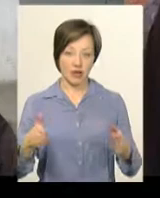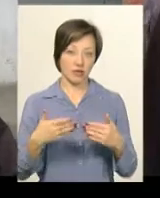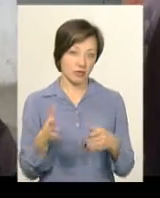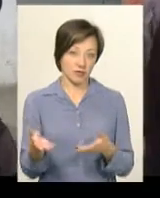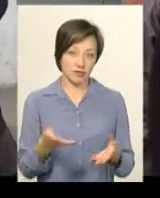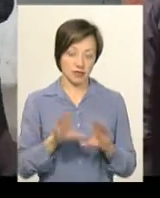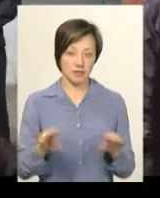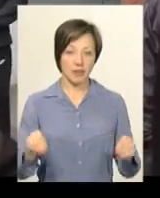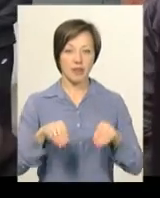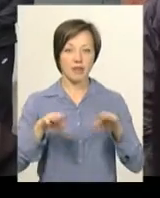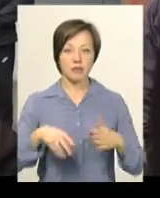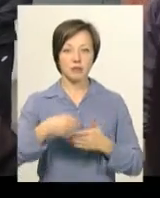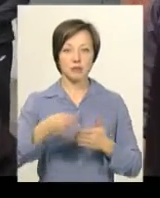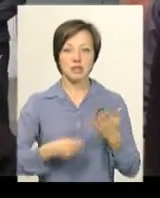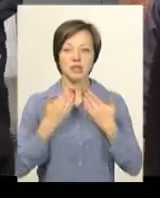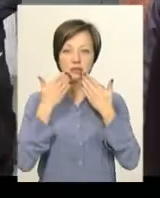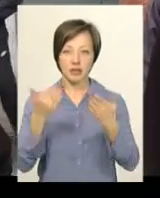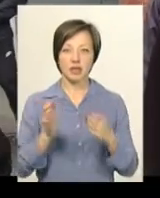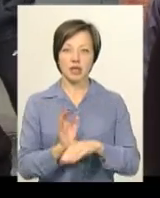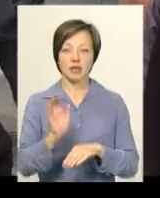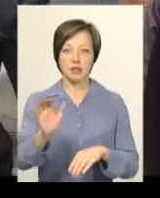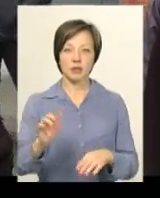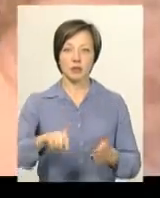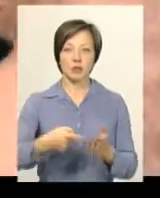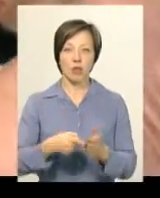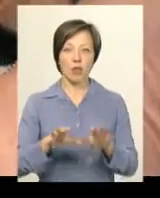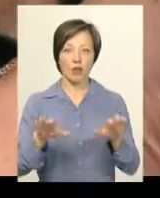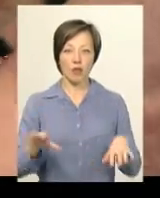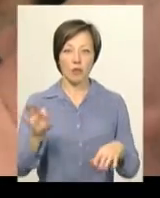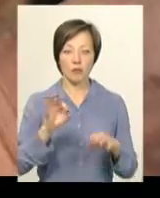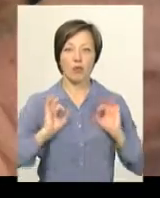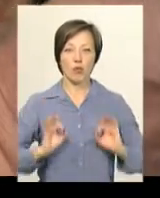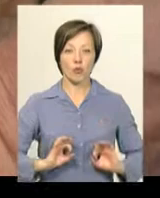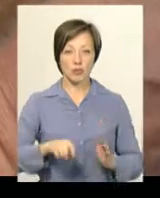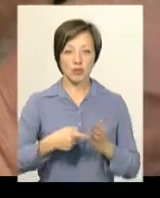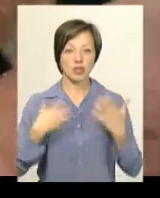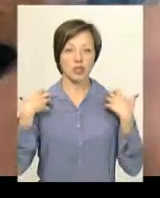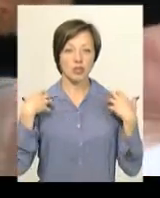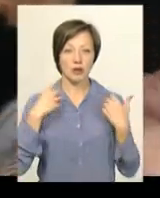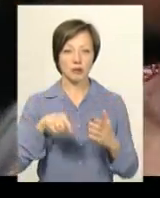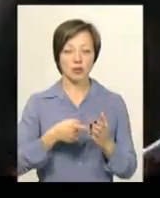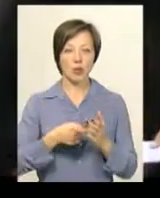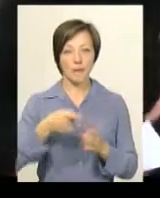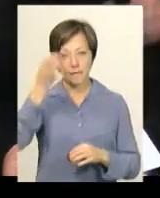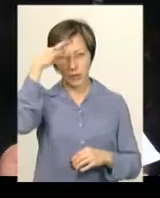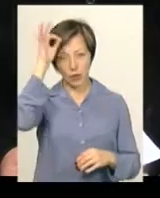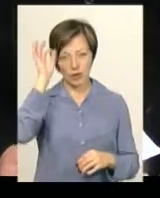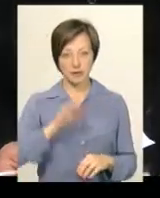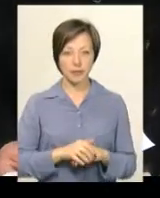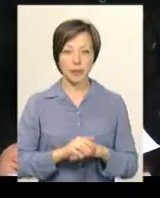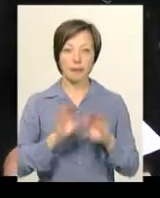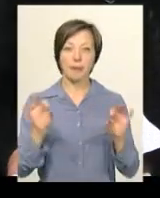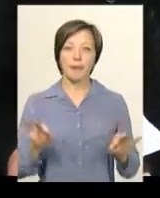Тому вирішили підписати звернення і надіслати його міському голові, прокурору міста та начальнику міської поліції. Оскільки